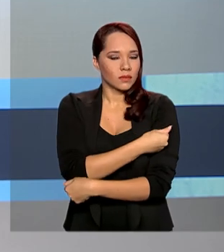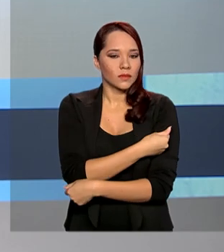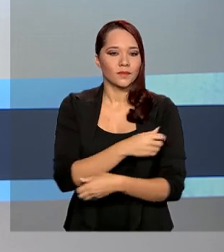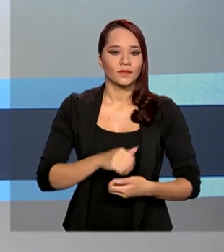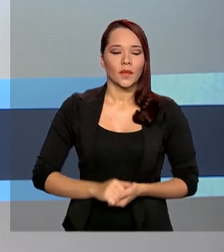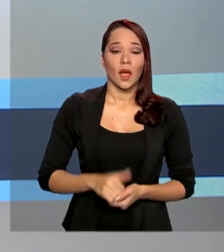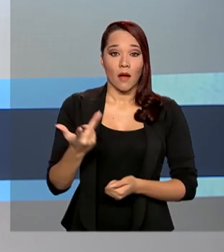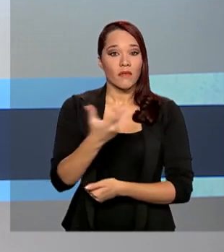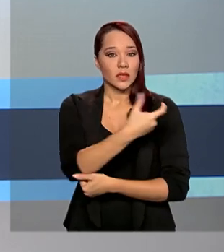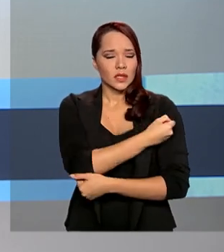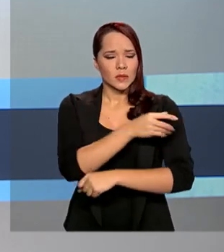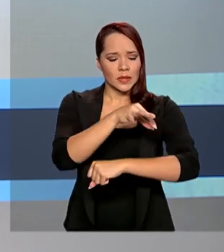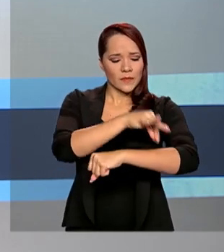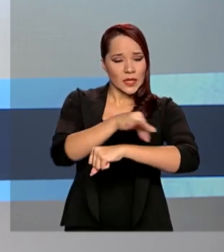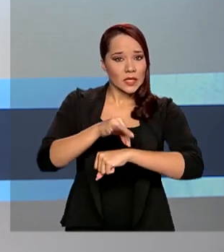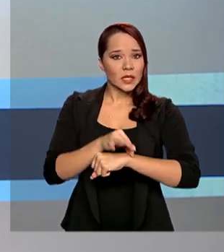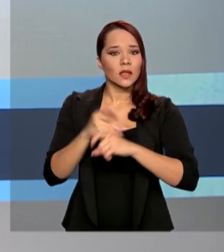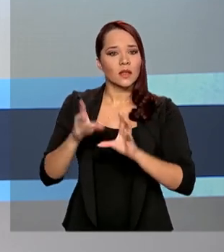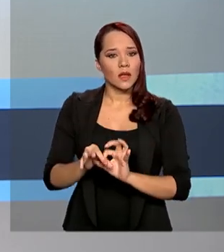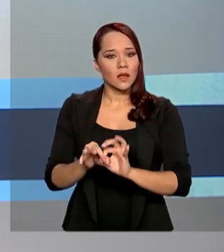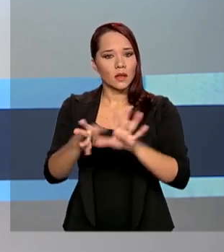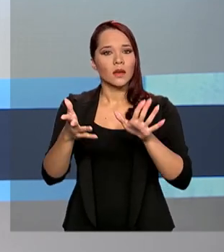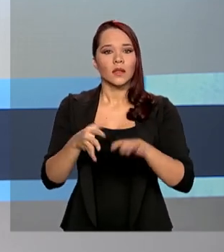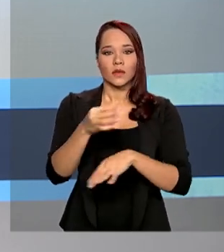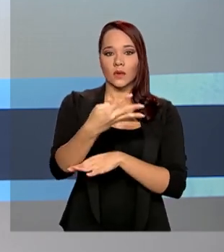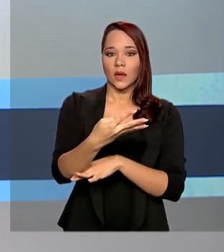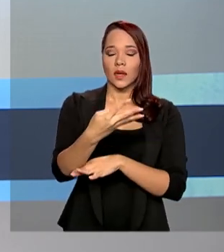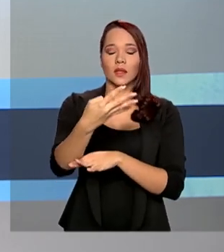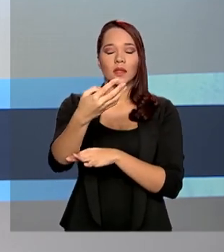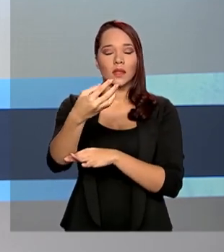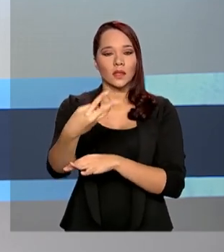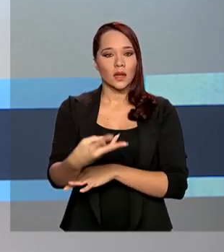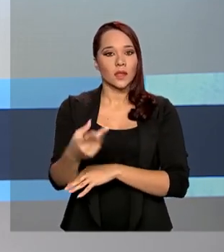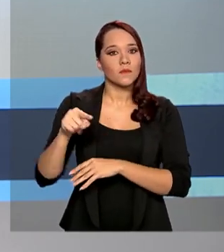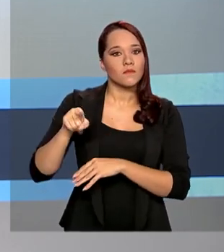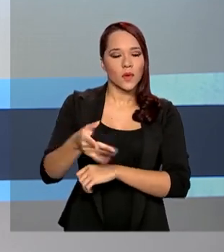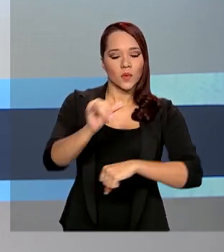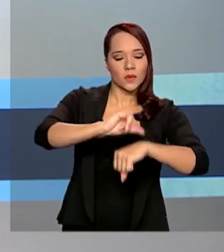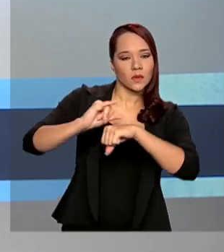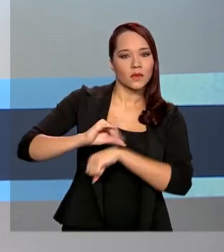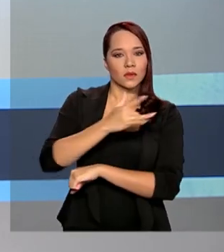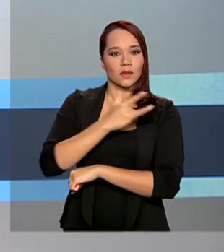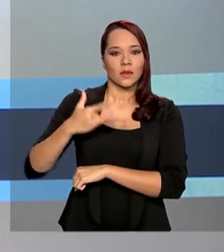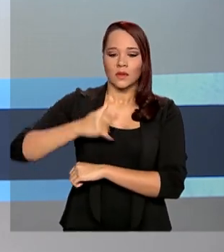A vacina contra o sarampo está disponível nos 43 mil postos de saúde em todo o país.